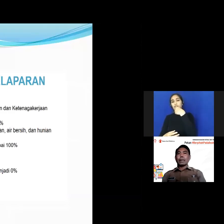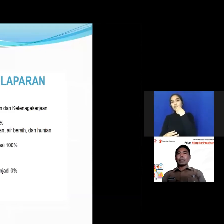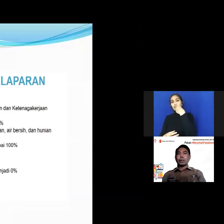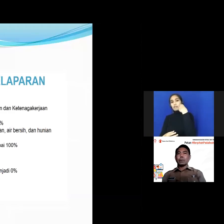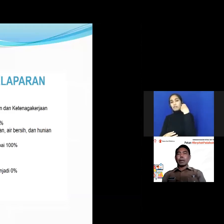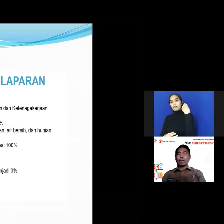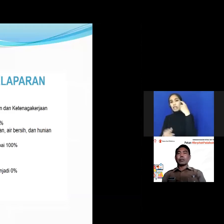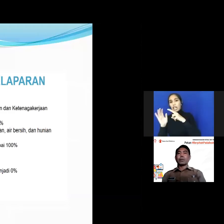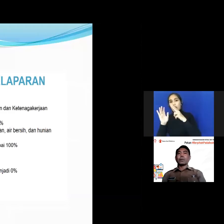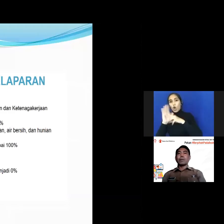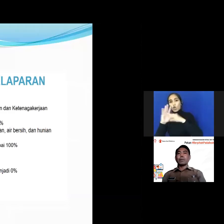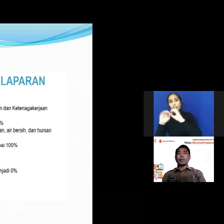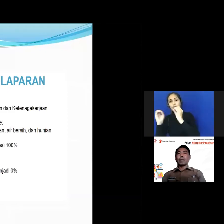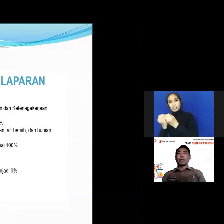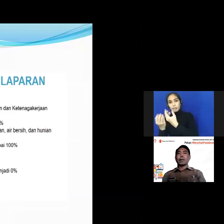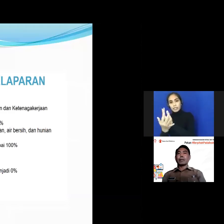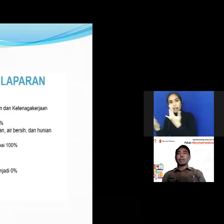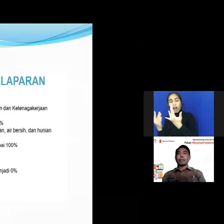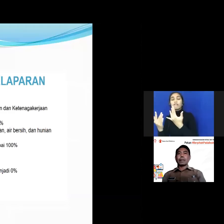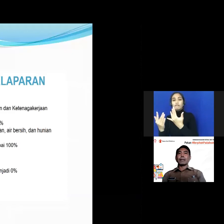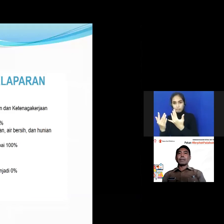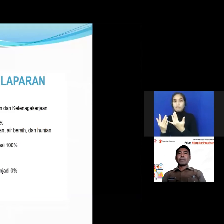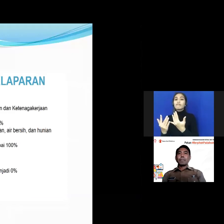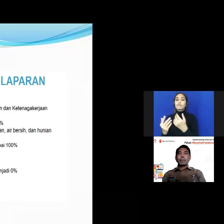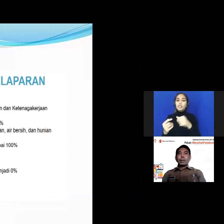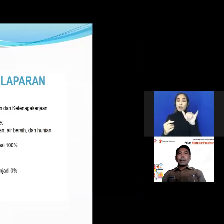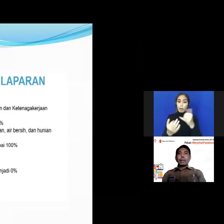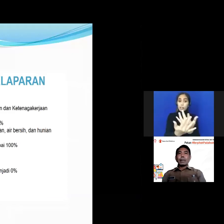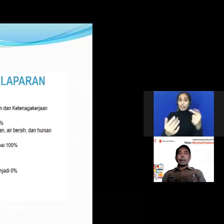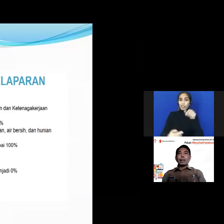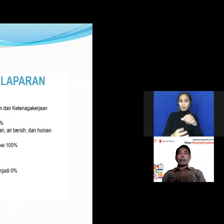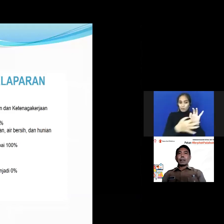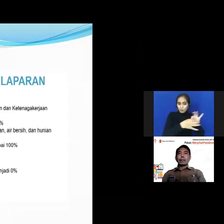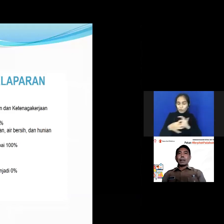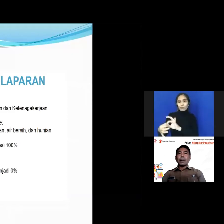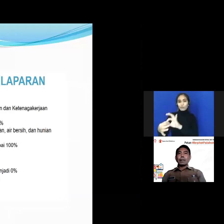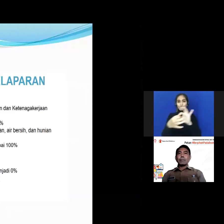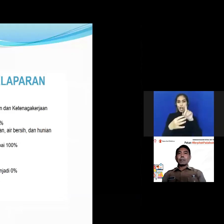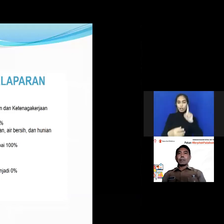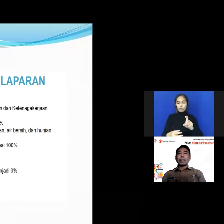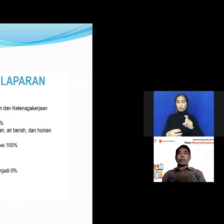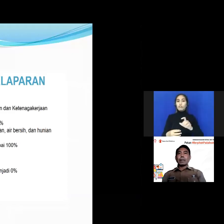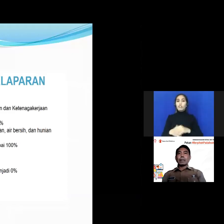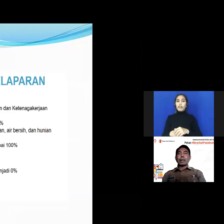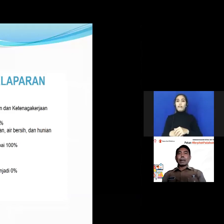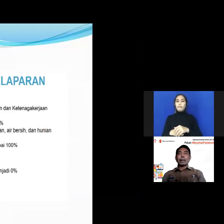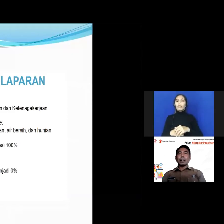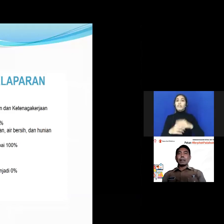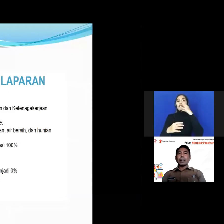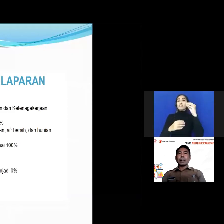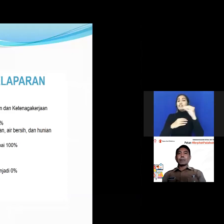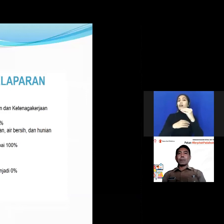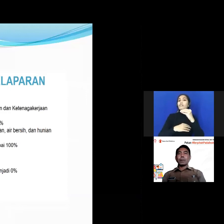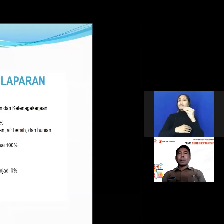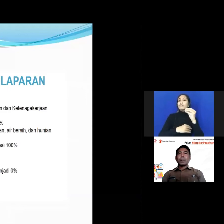NGO maupun masyarakat desa tanpa kemiskinan dan kelaparan